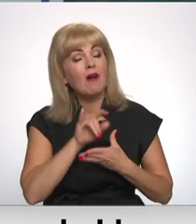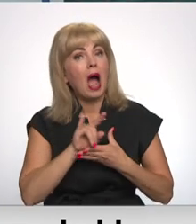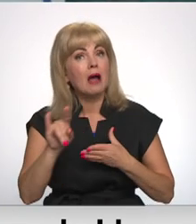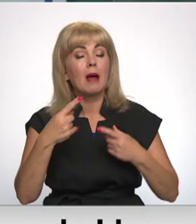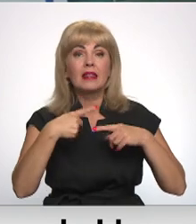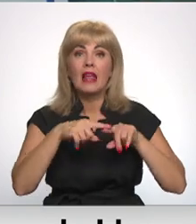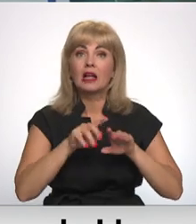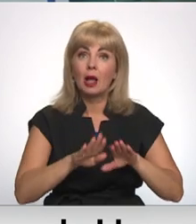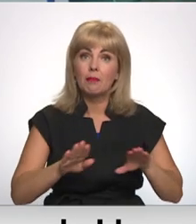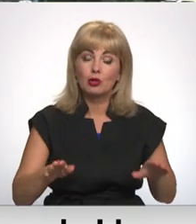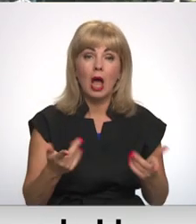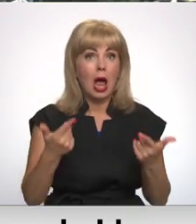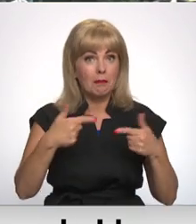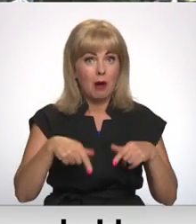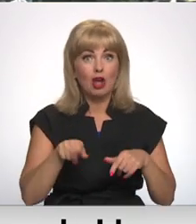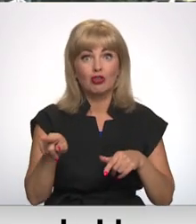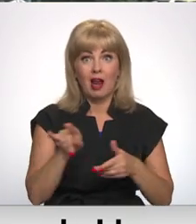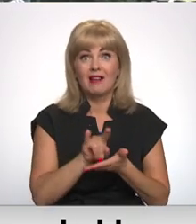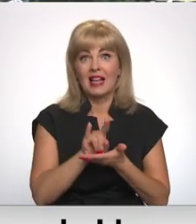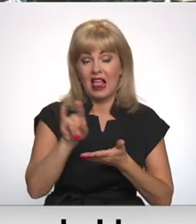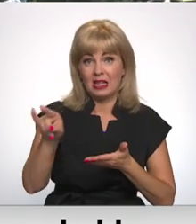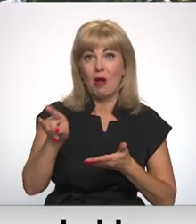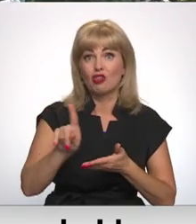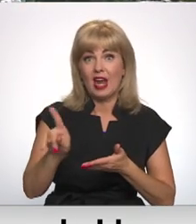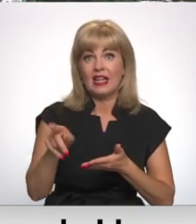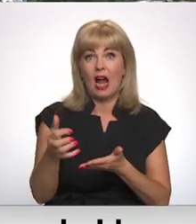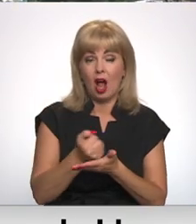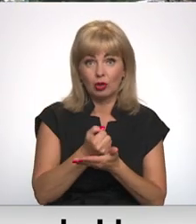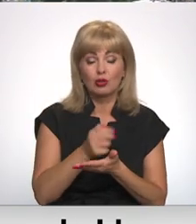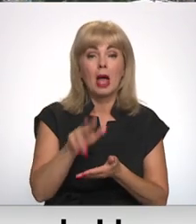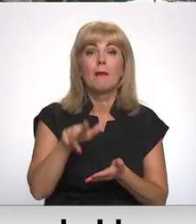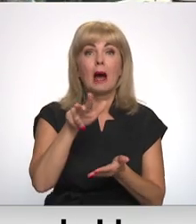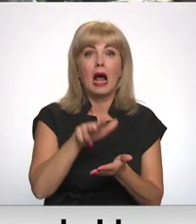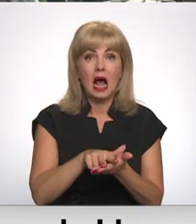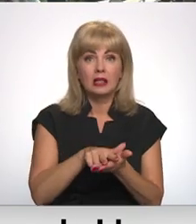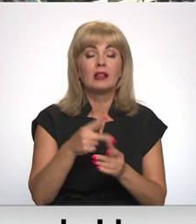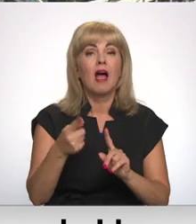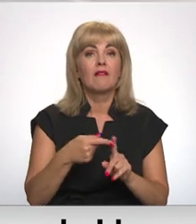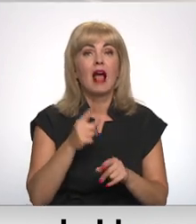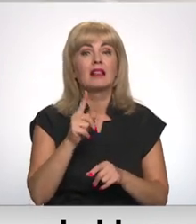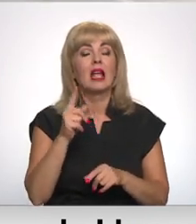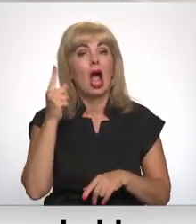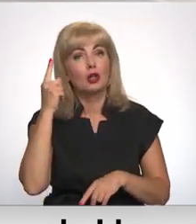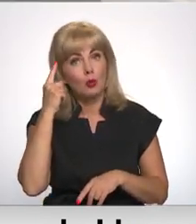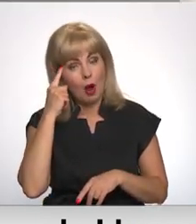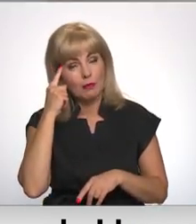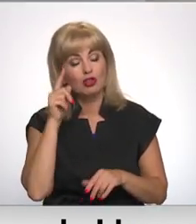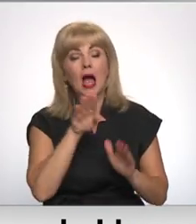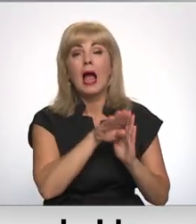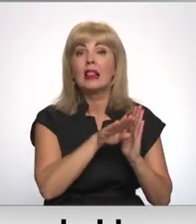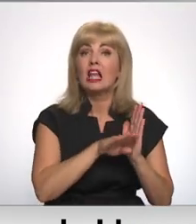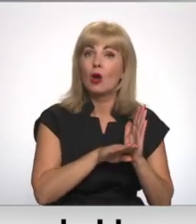tehnikas muzejs, kurā pašais atrodas demontētais līdaparāts, par akreditāciju vēl tikai domāšot. Likuma